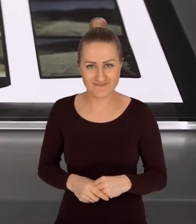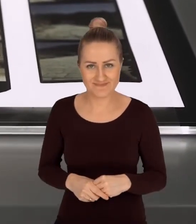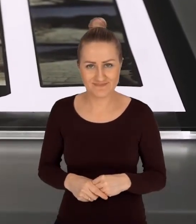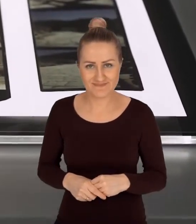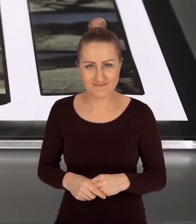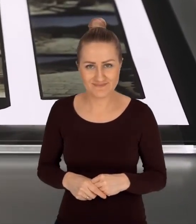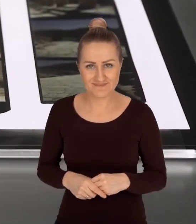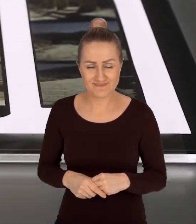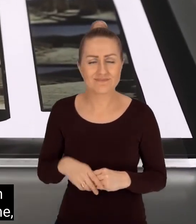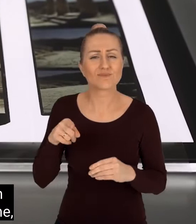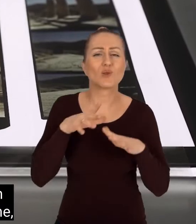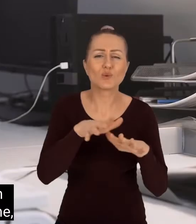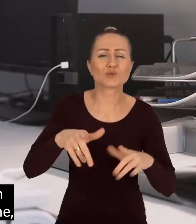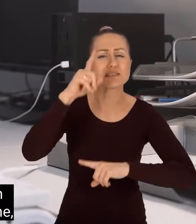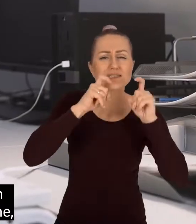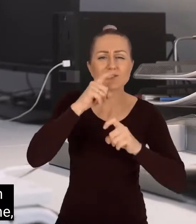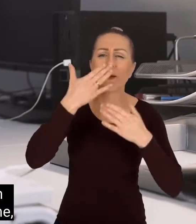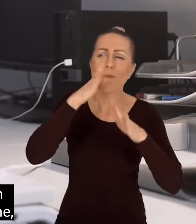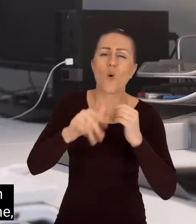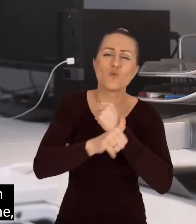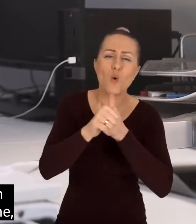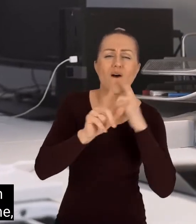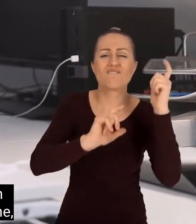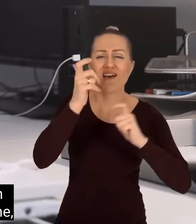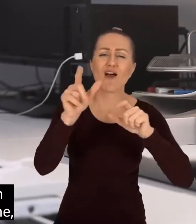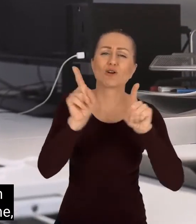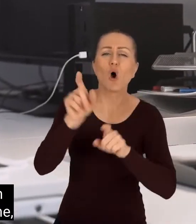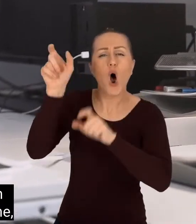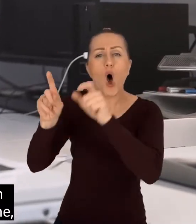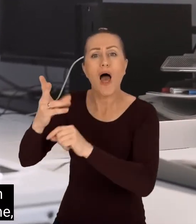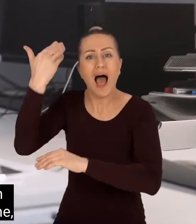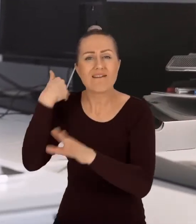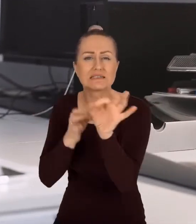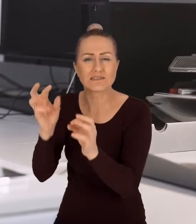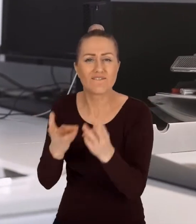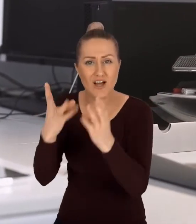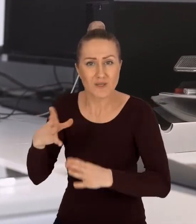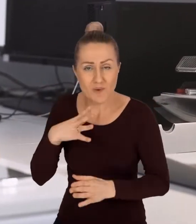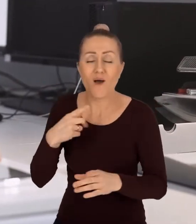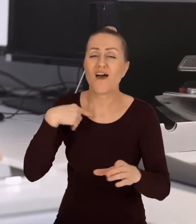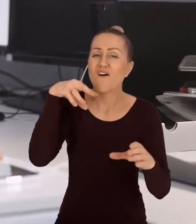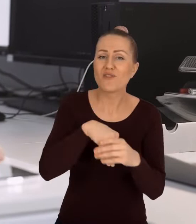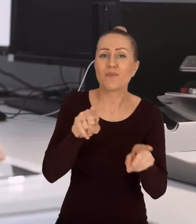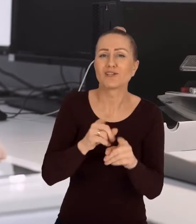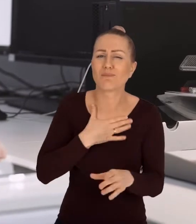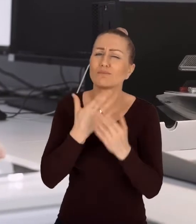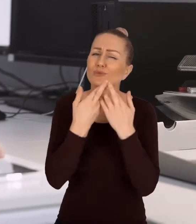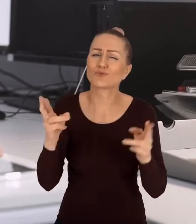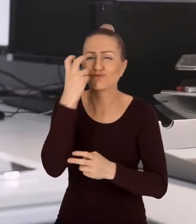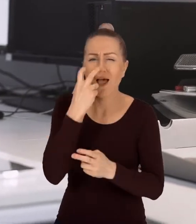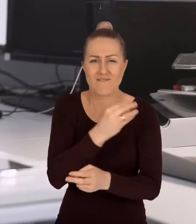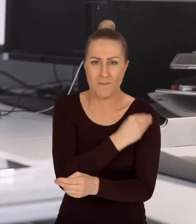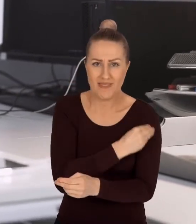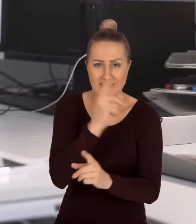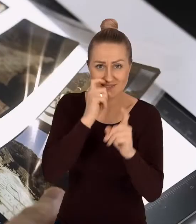Muzyka Oprócz wielu zdjęć dokumentujących różne wydarzenia i postacie historyczne, mamy w naszym zasobie też inne ciekawe